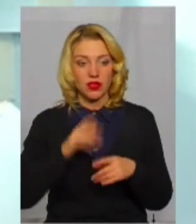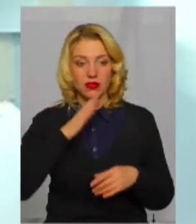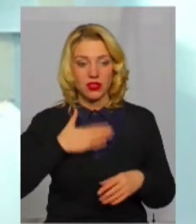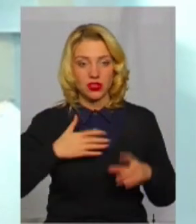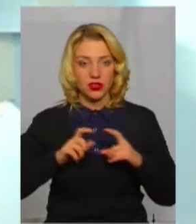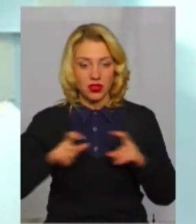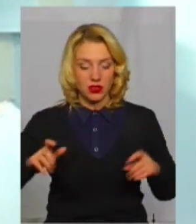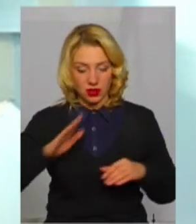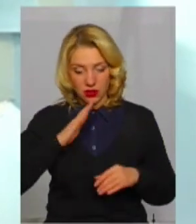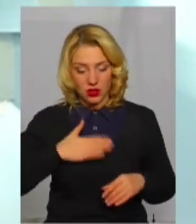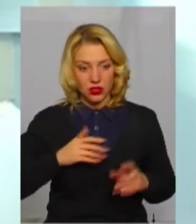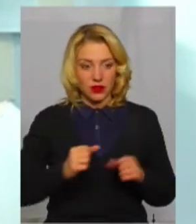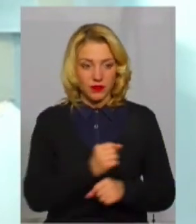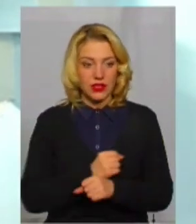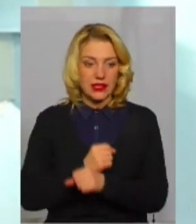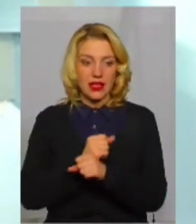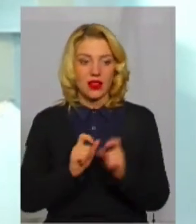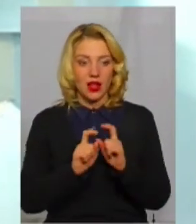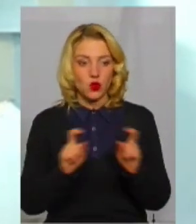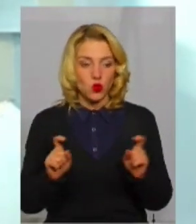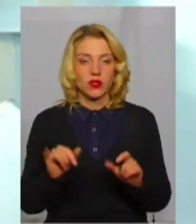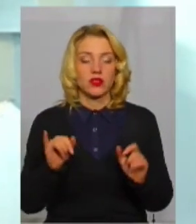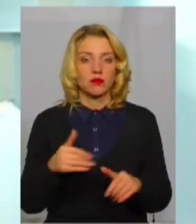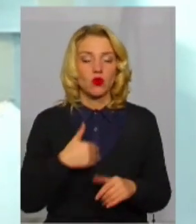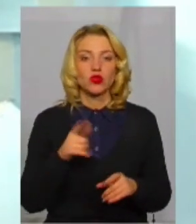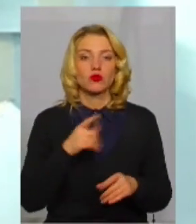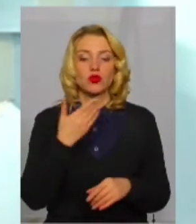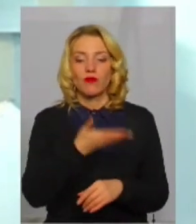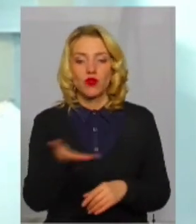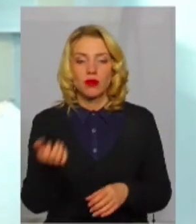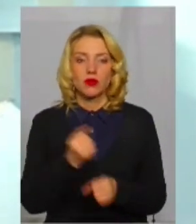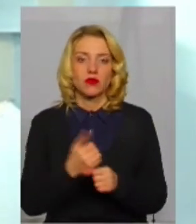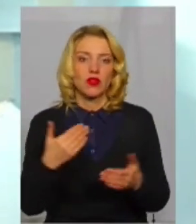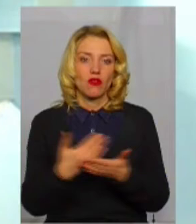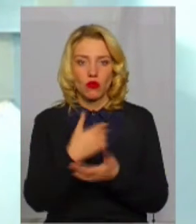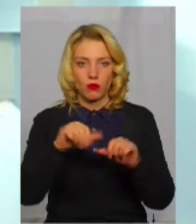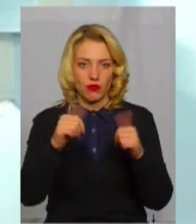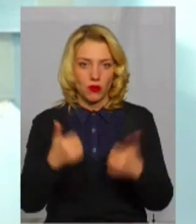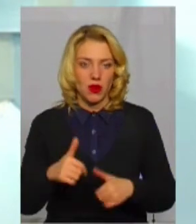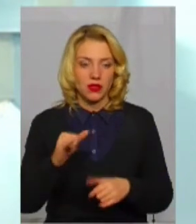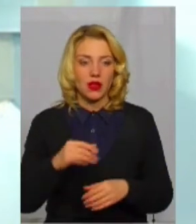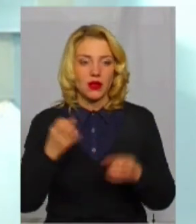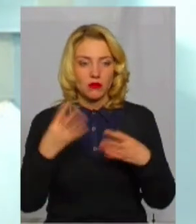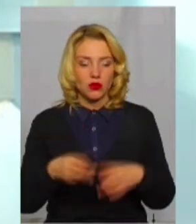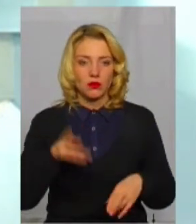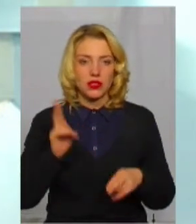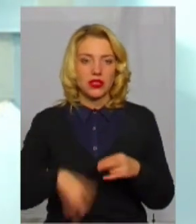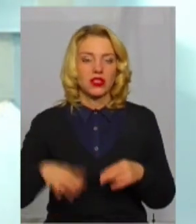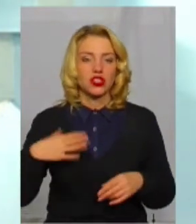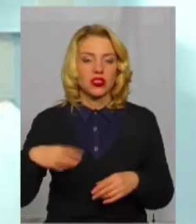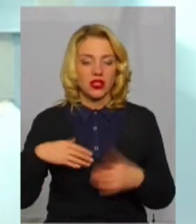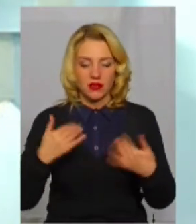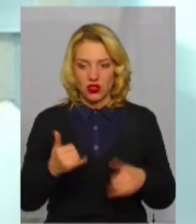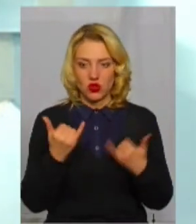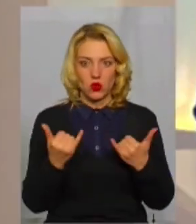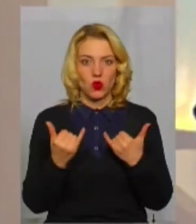заклади, наші санаторії, і ми хочемо, щоб вони функціонували в новому форматі, і просто перестати чекати і вже